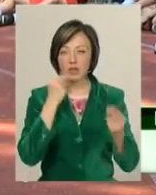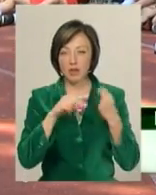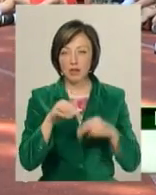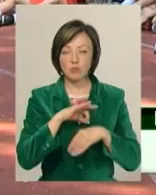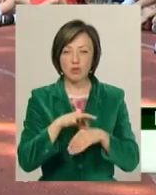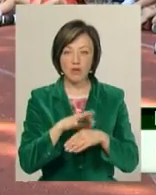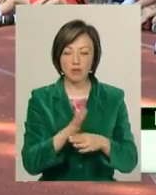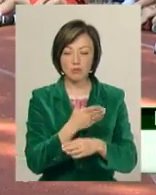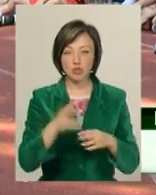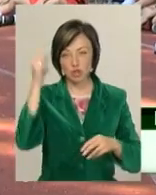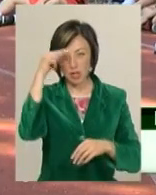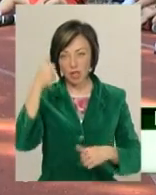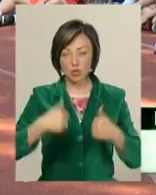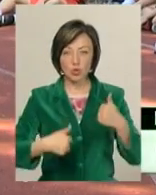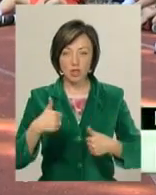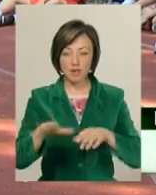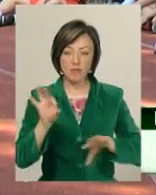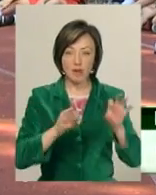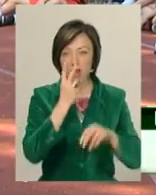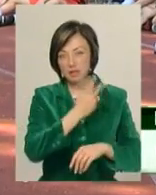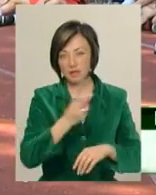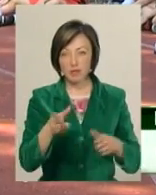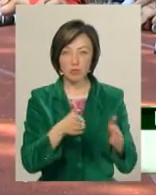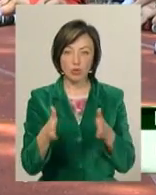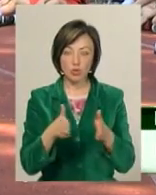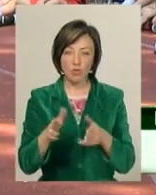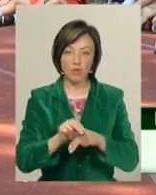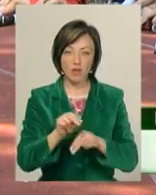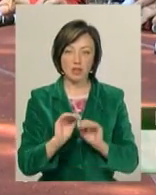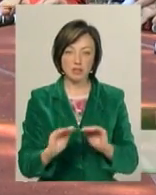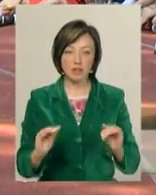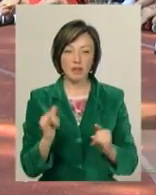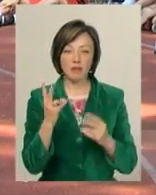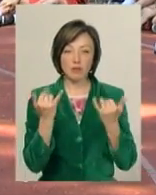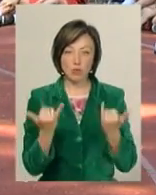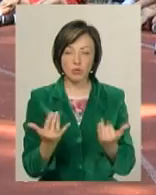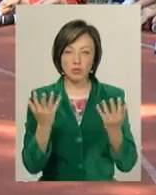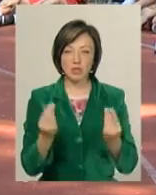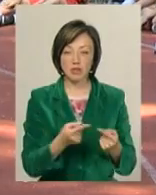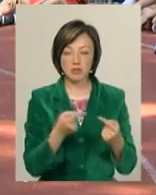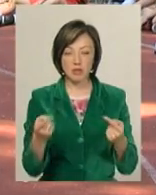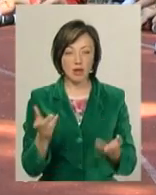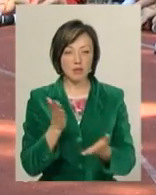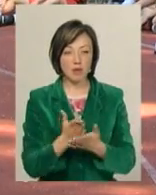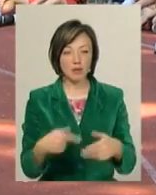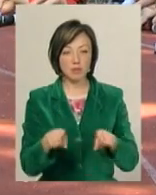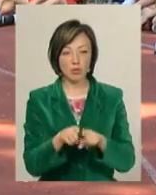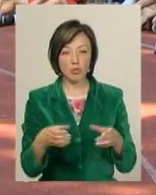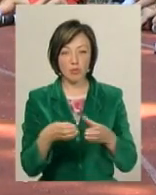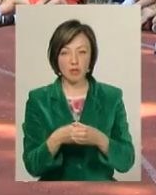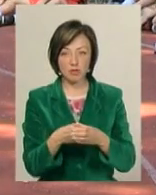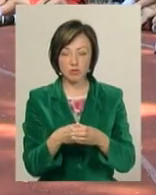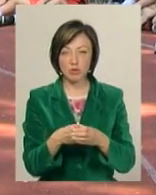шкільні турніри, вибирали, дивилися, підготовлювали дітей. І на сьогоднішній час ми маємо таку команду